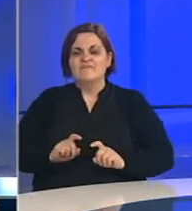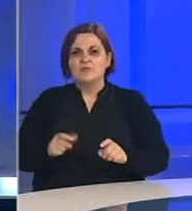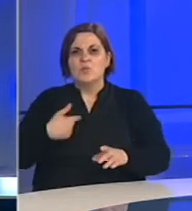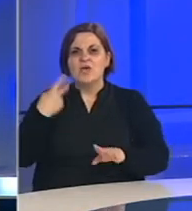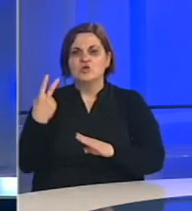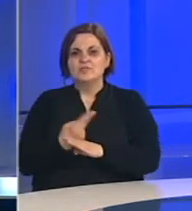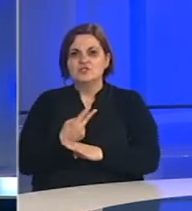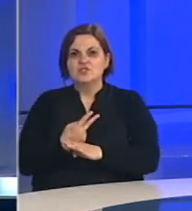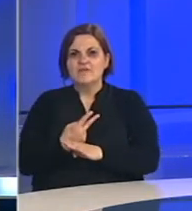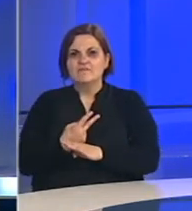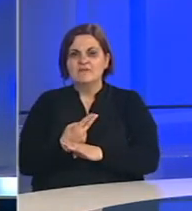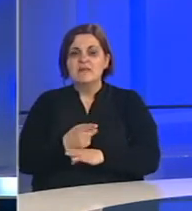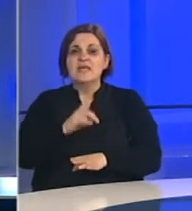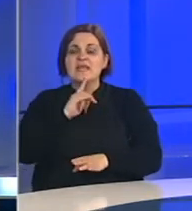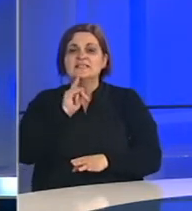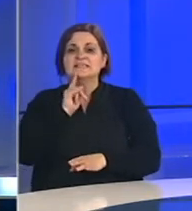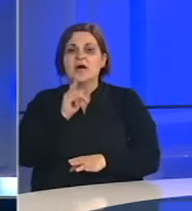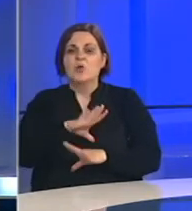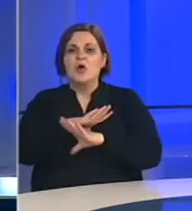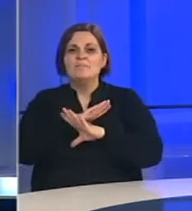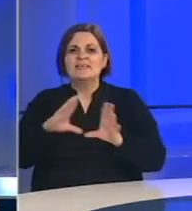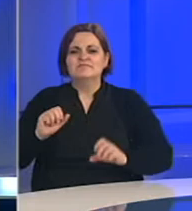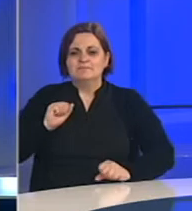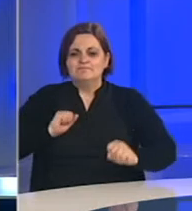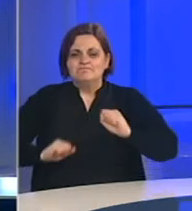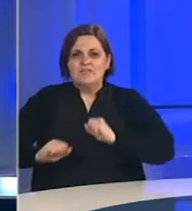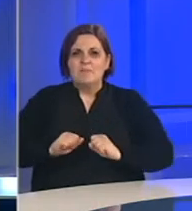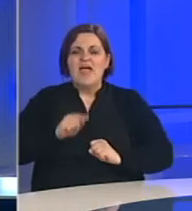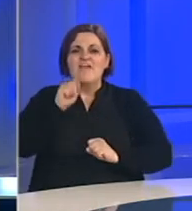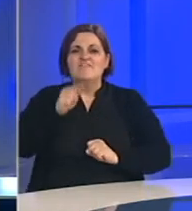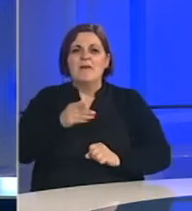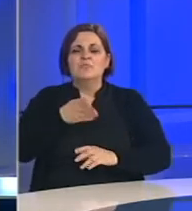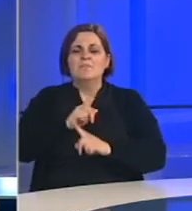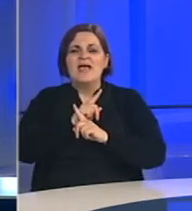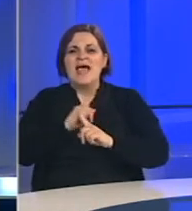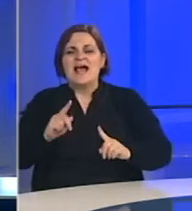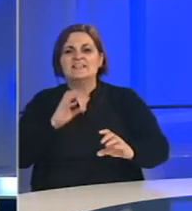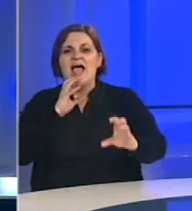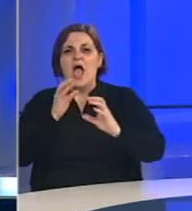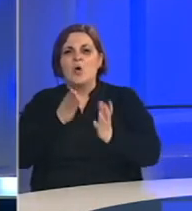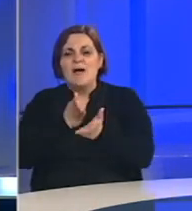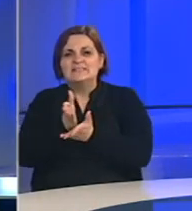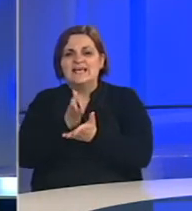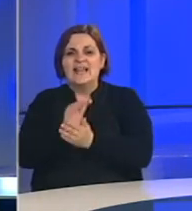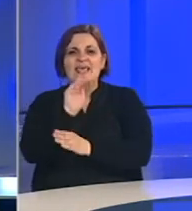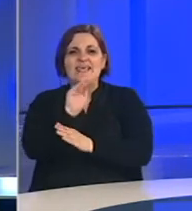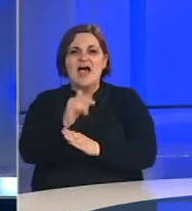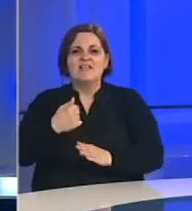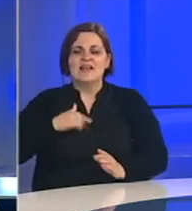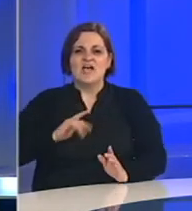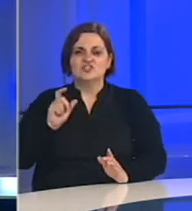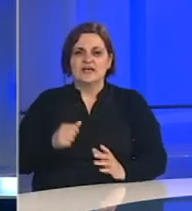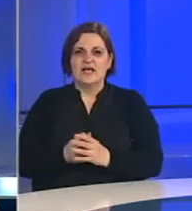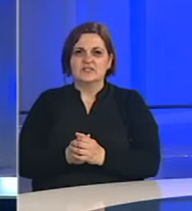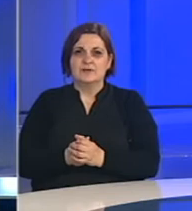u našoj zemlji, sa kojim sve te gobama su se vama putem različite komunikacijskih kanala javljali naše subređene?